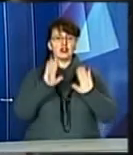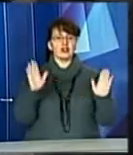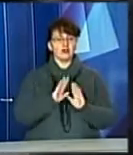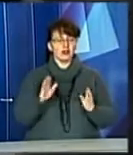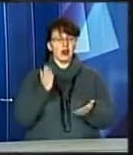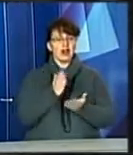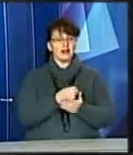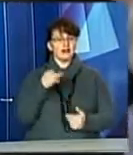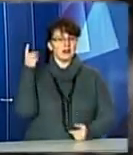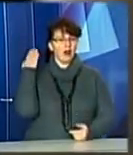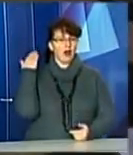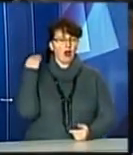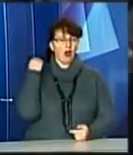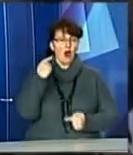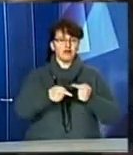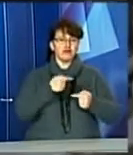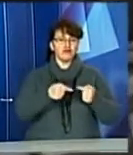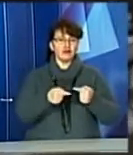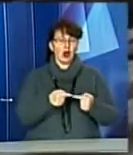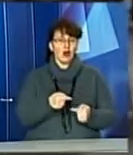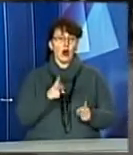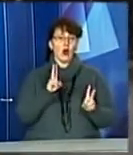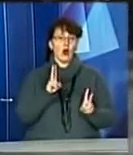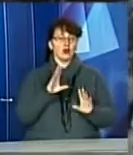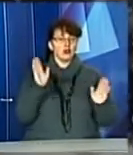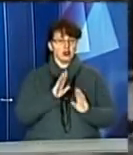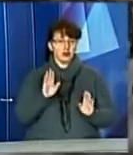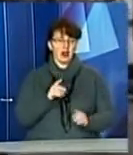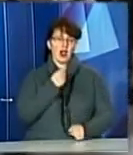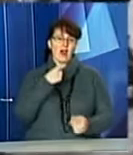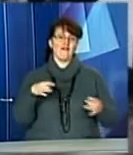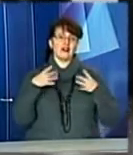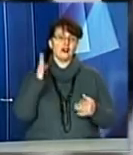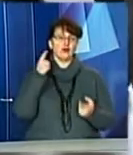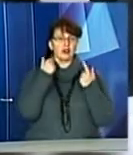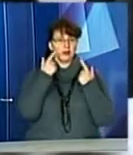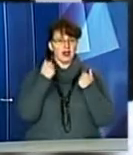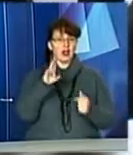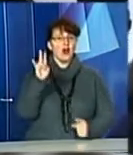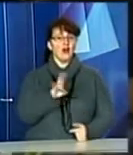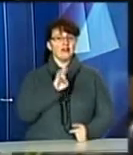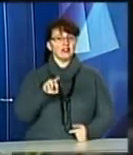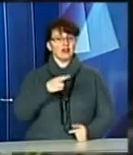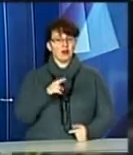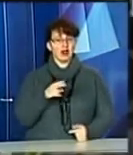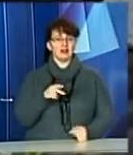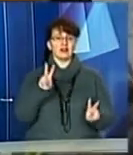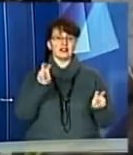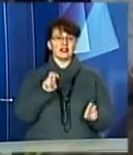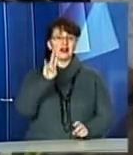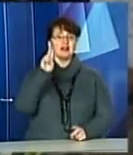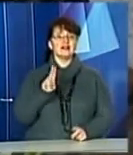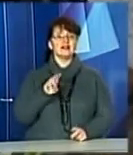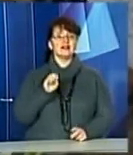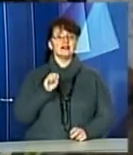співає в страстну п'ятницю, той на Великдень буде плакати. Вранці Великої П'ятниці в церквах відправляють царські часи. Після цього